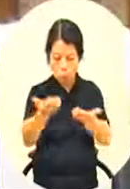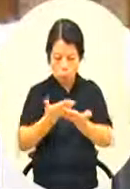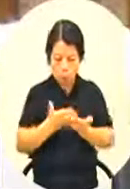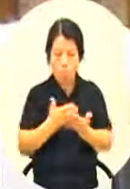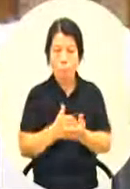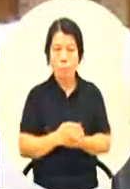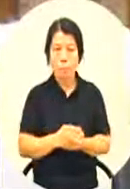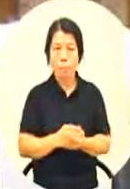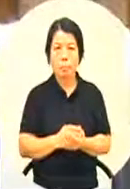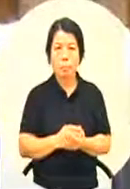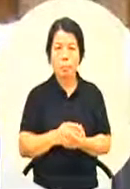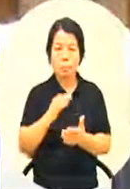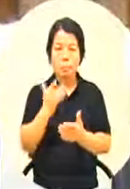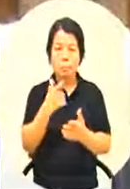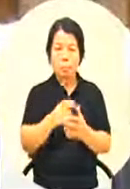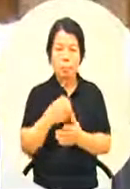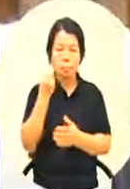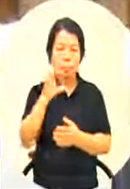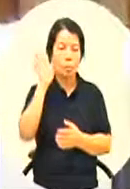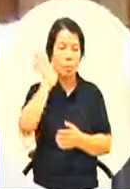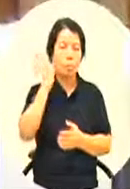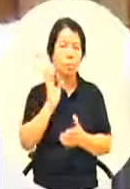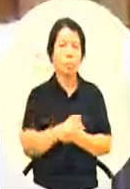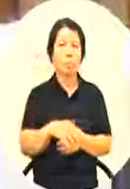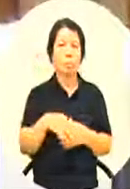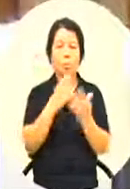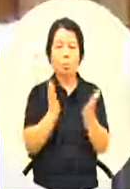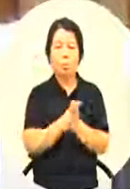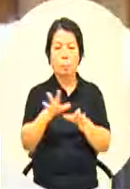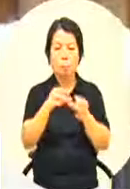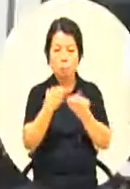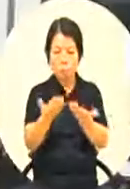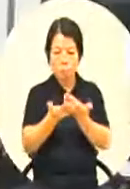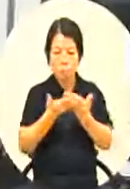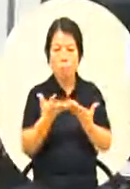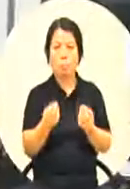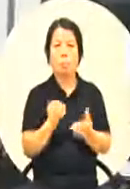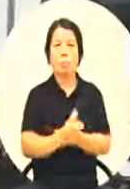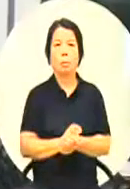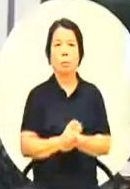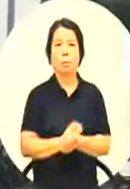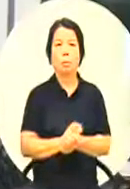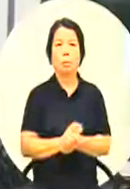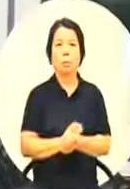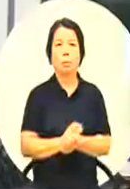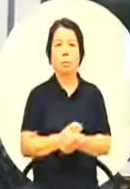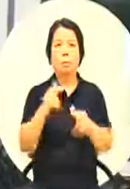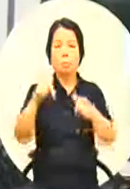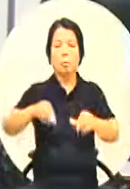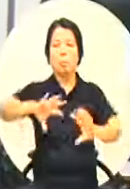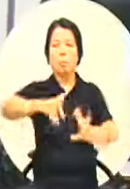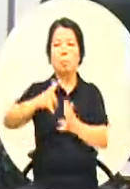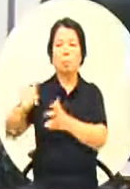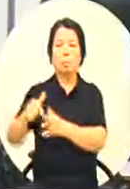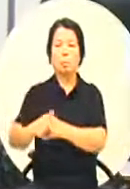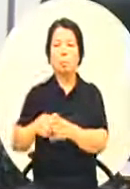了那但是新闻局很离谱的是完全没有看到资料来新闻局局长新南向政策跟新闻局完全没关系吗